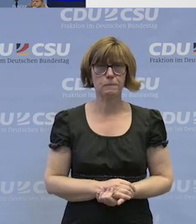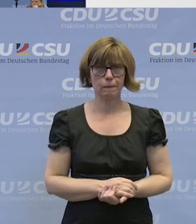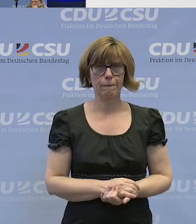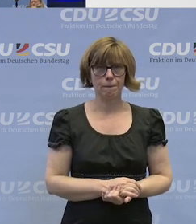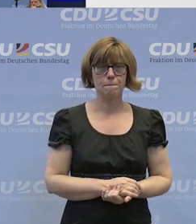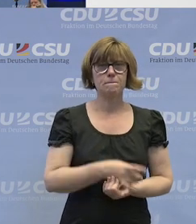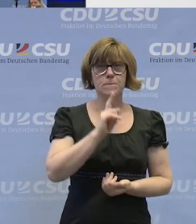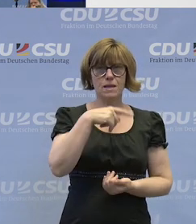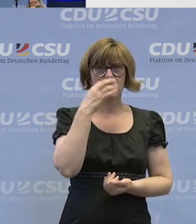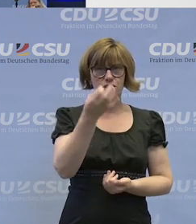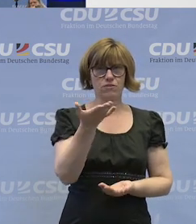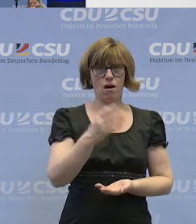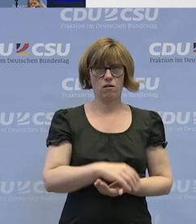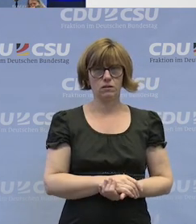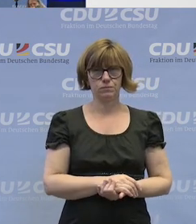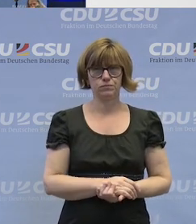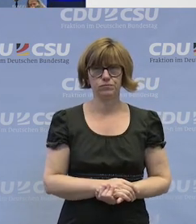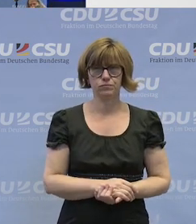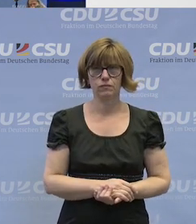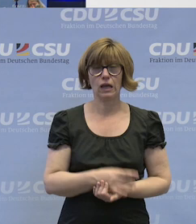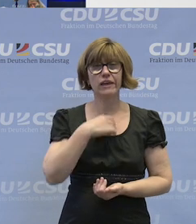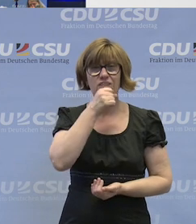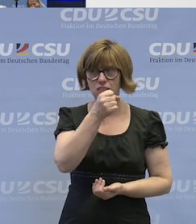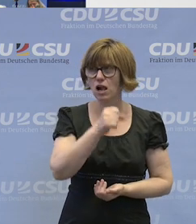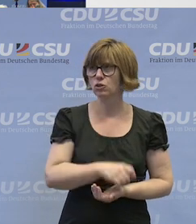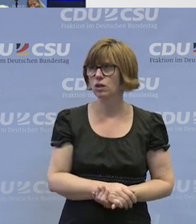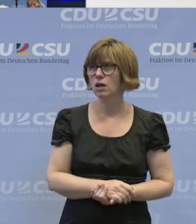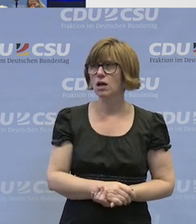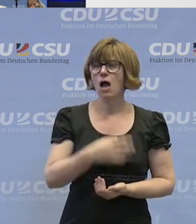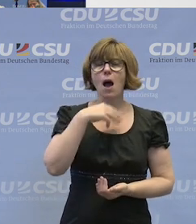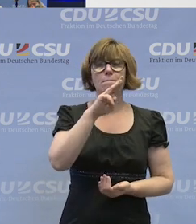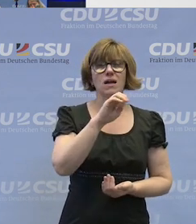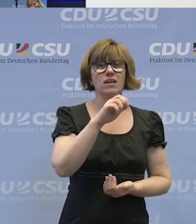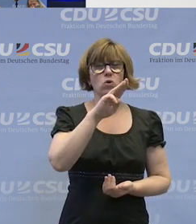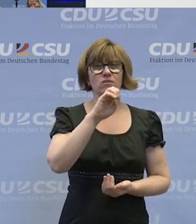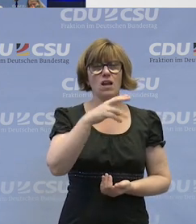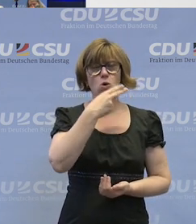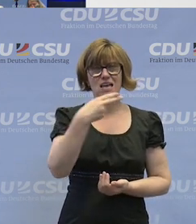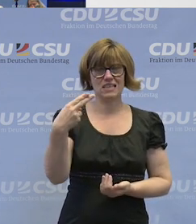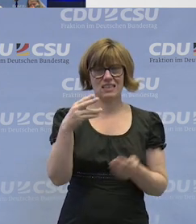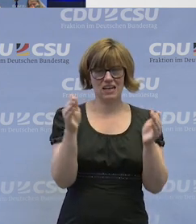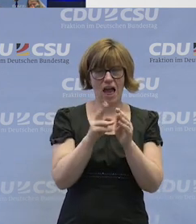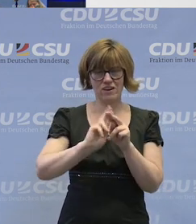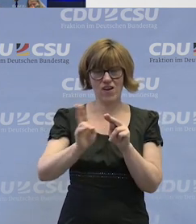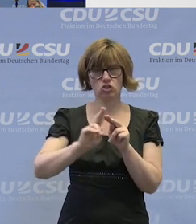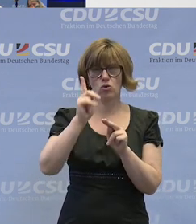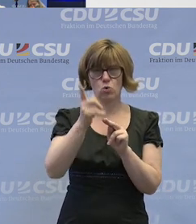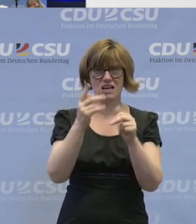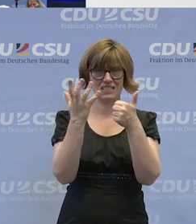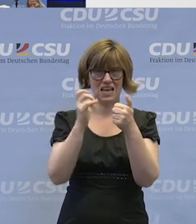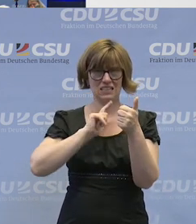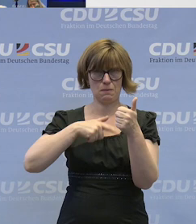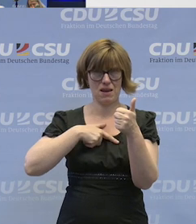Die nächste Frage, bitte von Ihnen. Ich halte es fest für Sie. Ja, Matthäus Miem aus Hessen, kleiner Werkstatt mit 160 Plätzen.